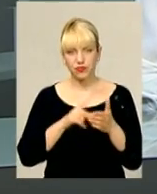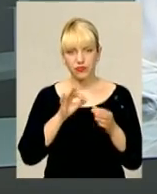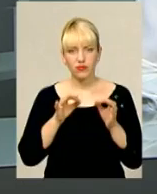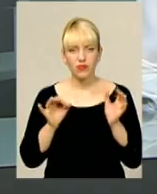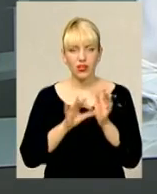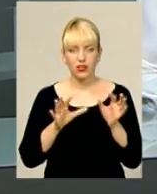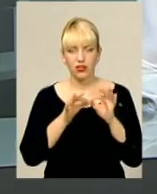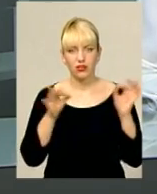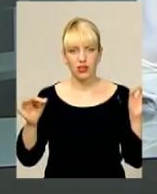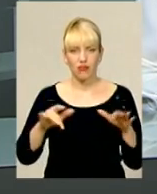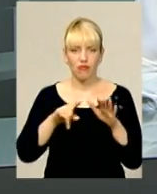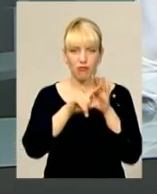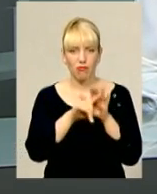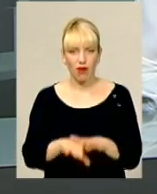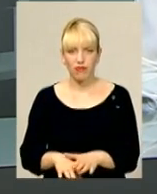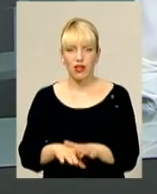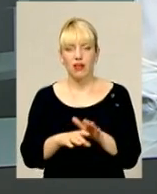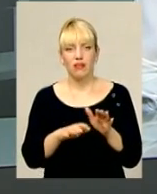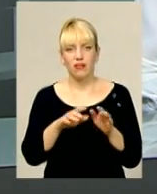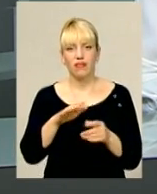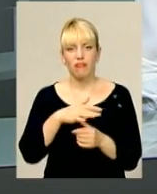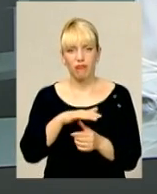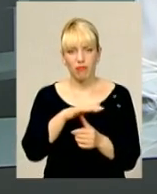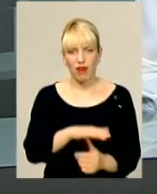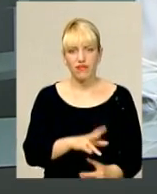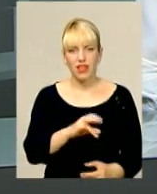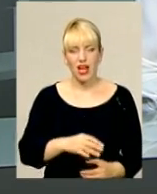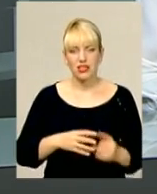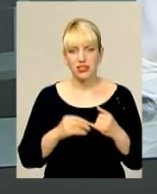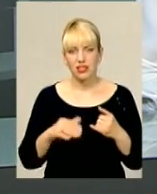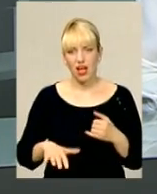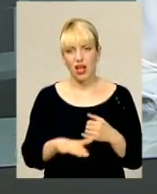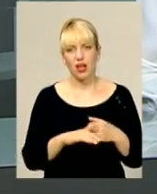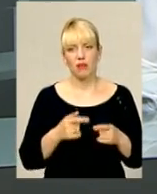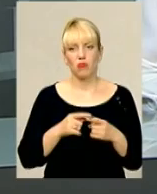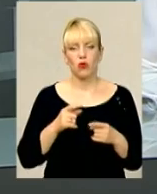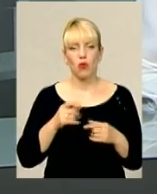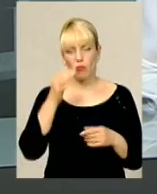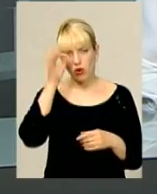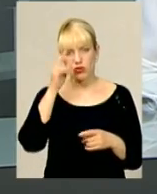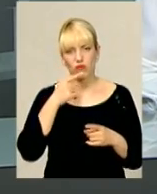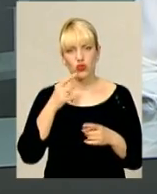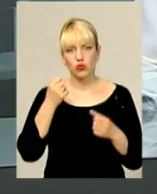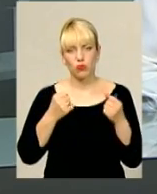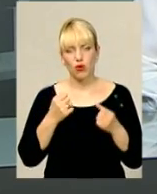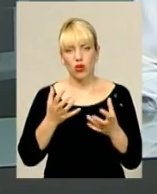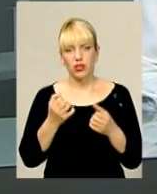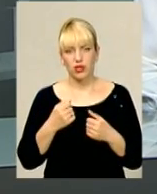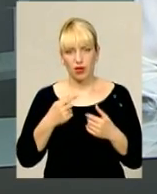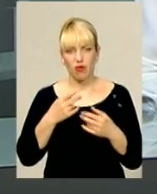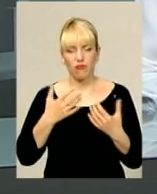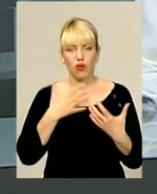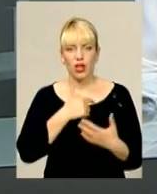електропередач та впав на землю. За попередніми даними, які повідомили в обласній поліції, пілот отримав тілесні ушкодження. Його